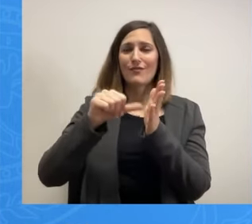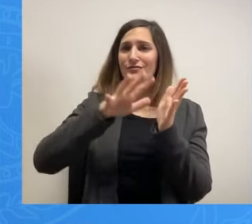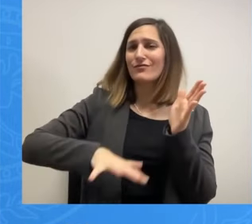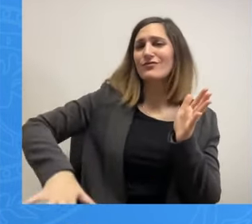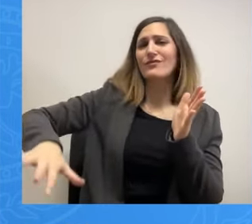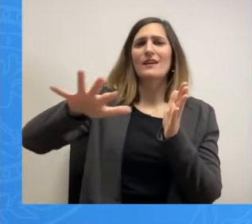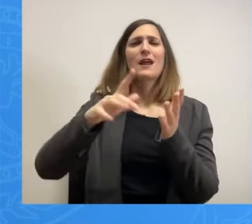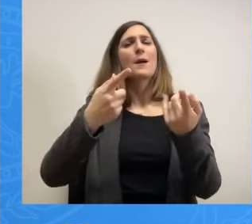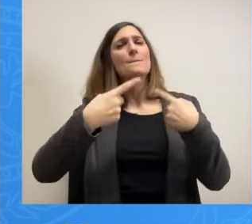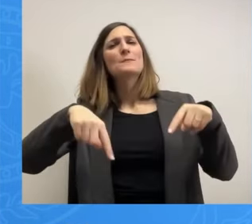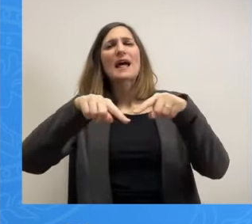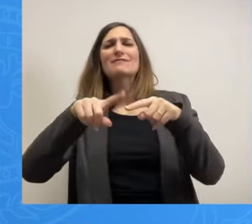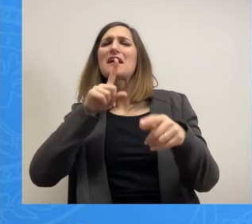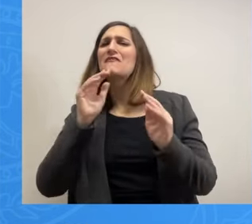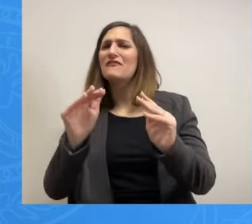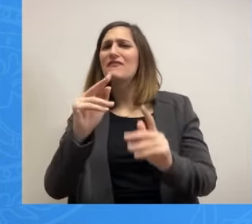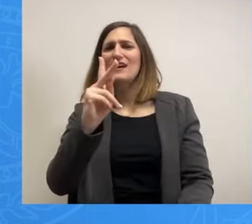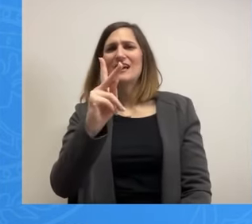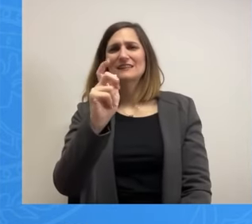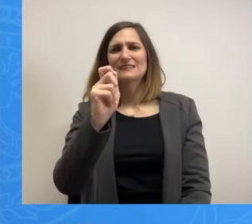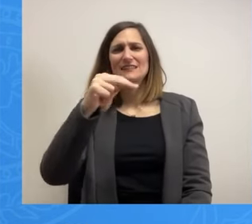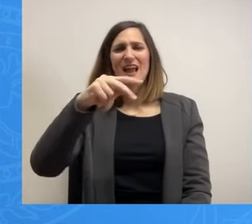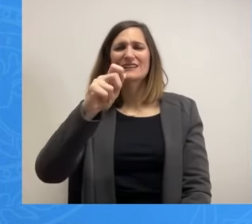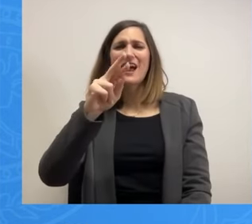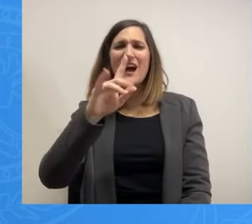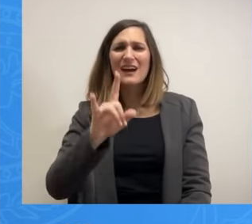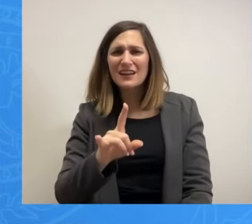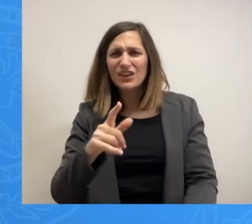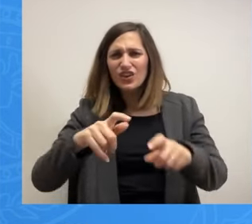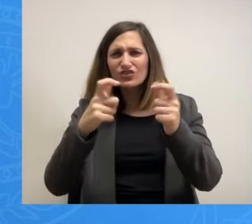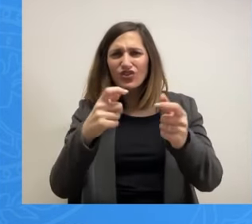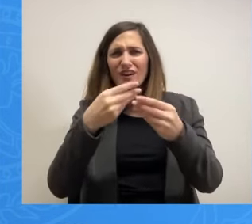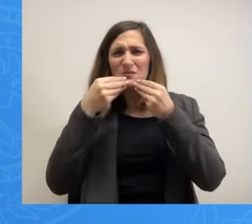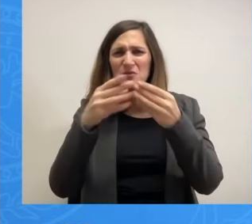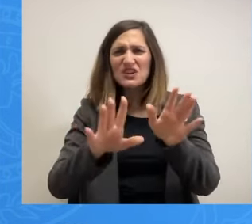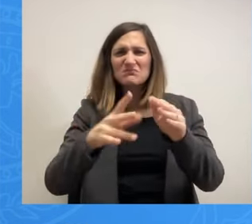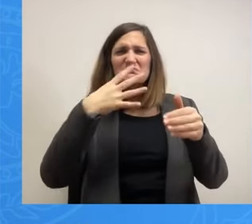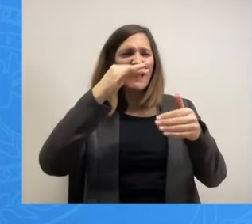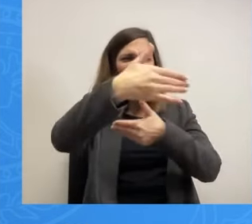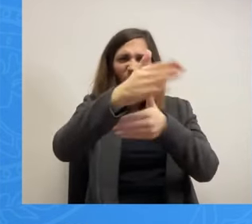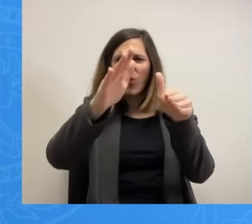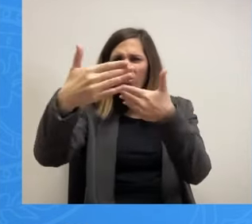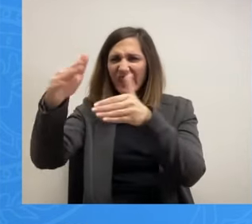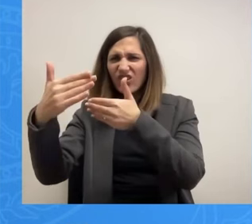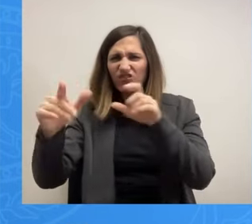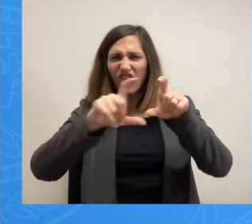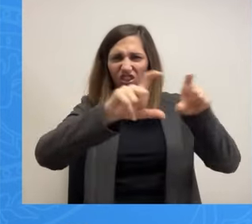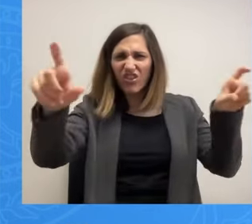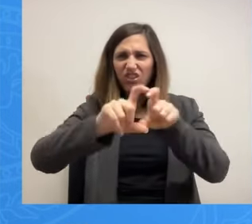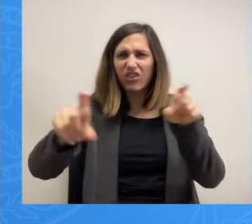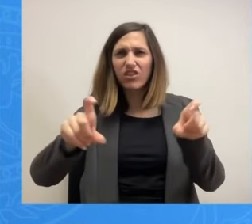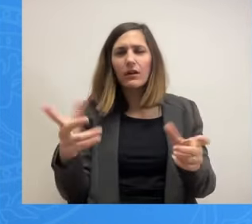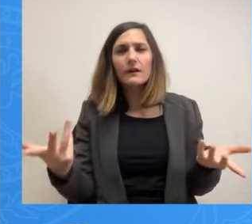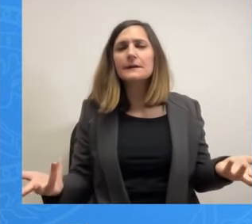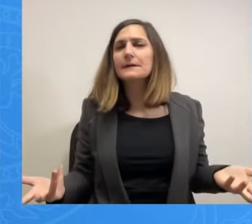πάλι πλατεία Κανάρη, για αυτό το έσκος των κουτιών, των ανταποδοτικών που υπάρχει εκεί. Και η κυρία Ροξάννη